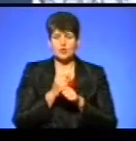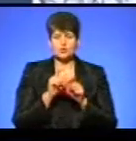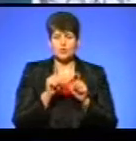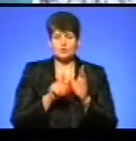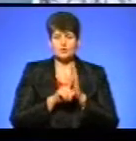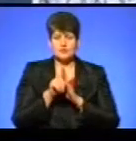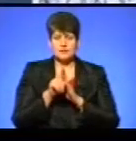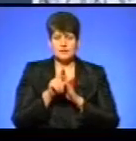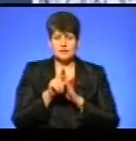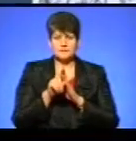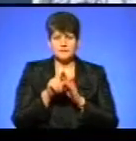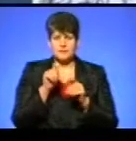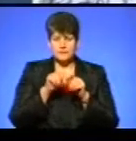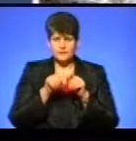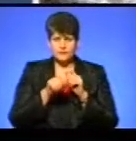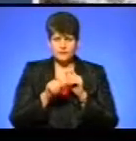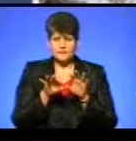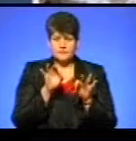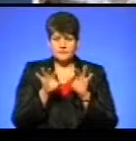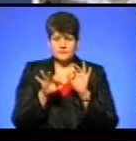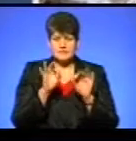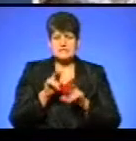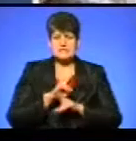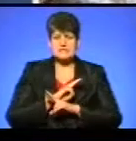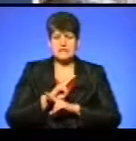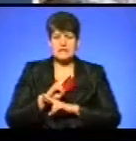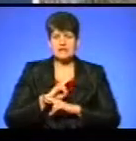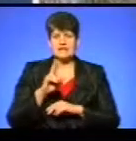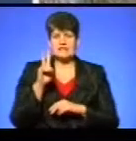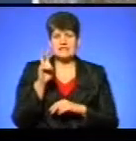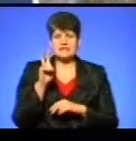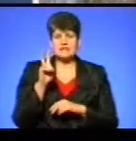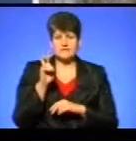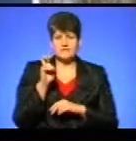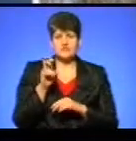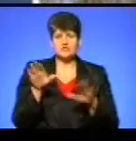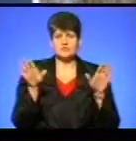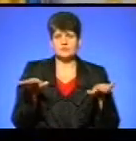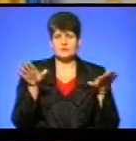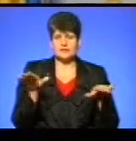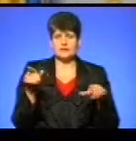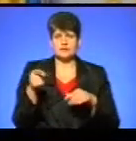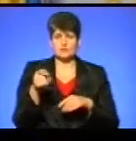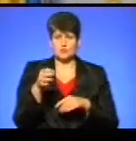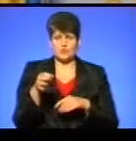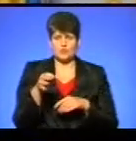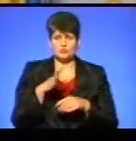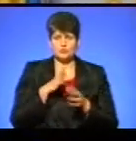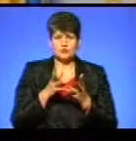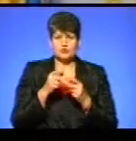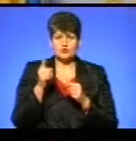дослідження відібраних матеріалів за фактом загибелі майже 200 мартинів на тернопільському ставі. Нараховано було